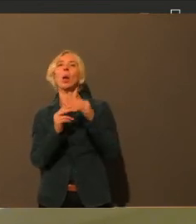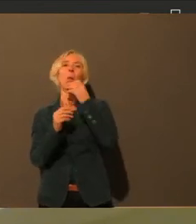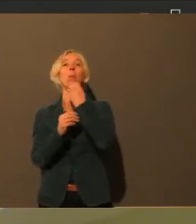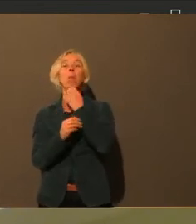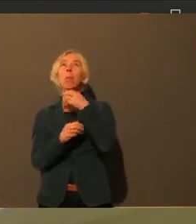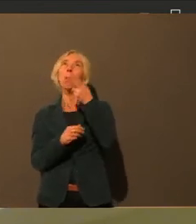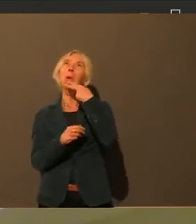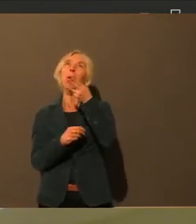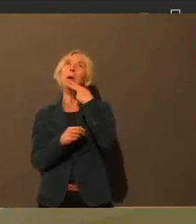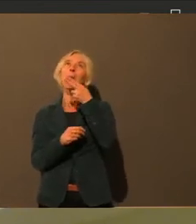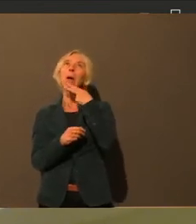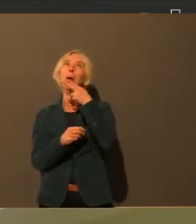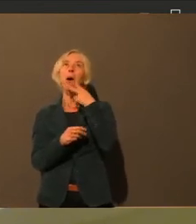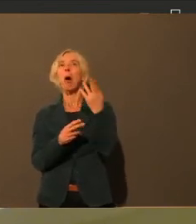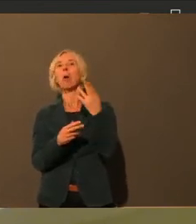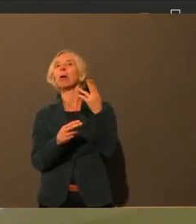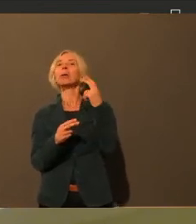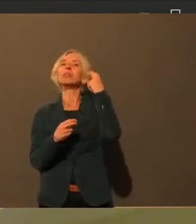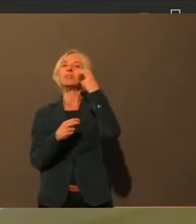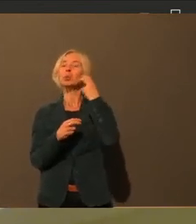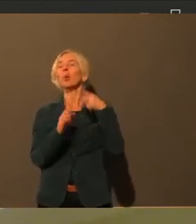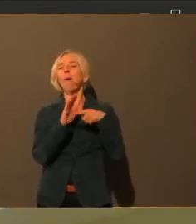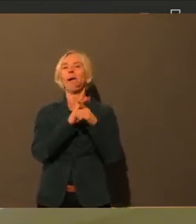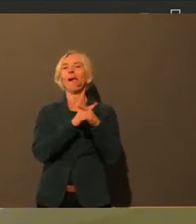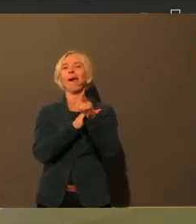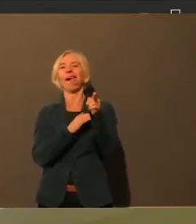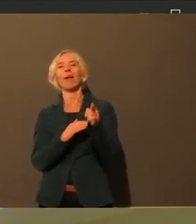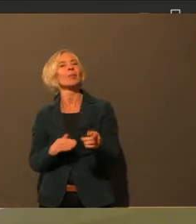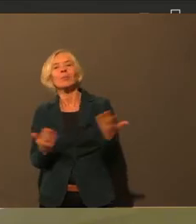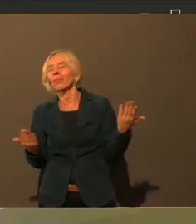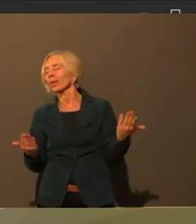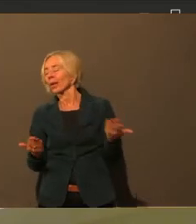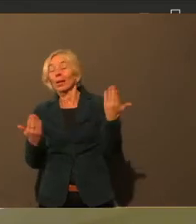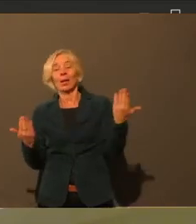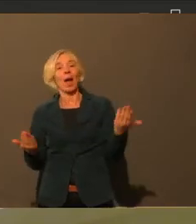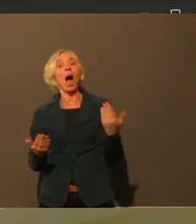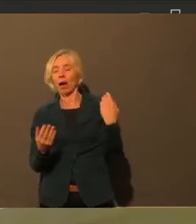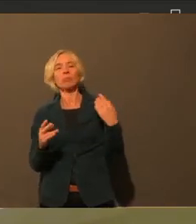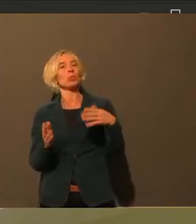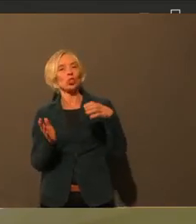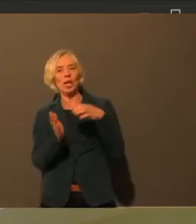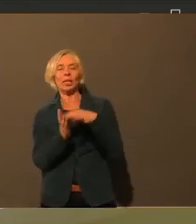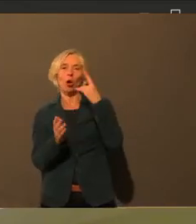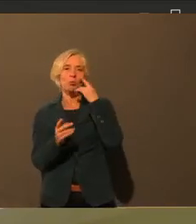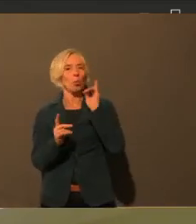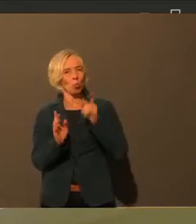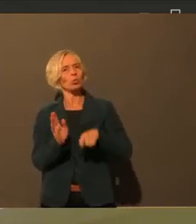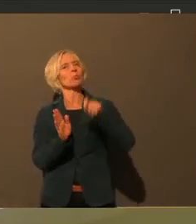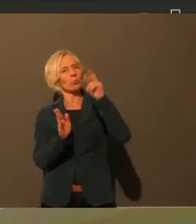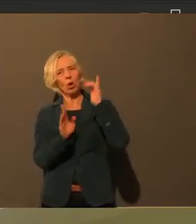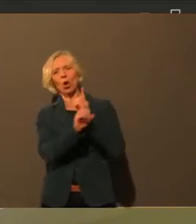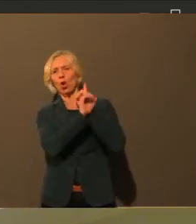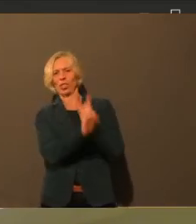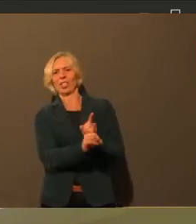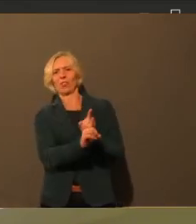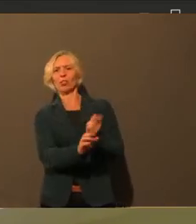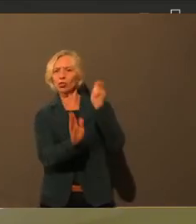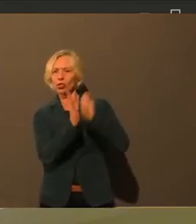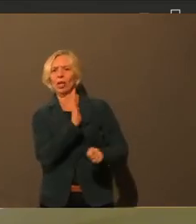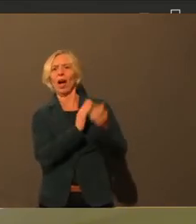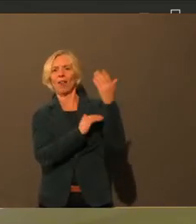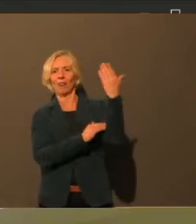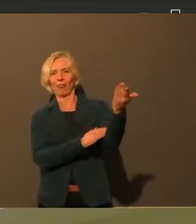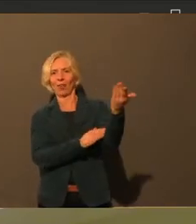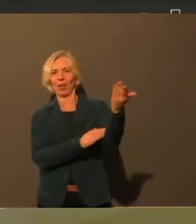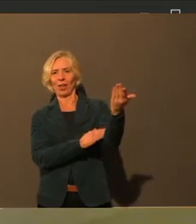ein oder andere auch formuliert. Weil das Thema mit Aufklärung, ja, ist so eine Sache. Wenn es flächendeckend funktionieren